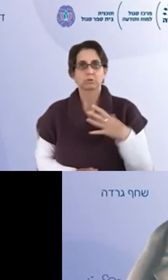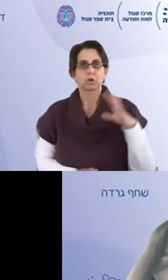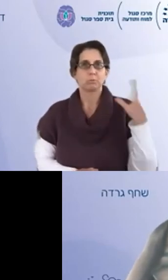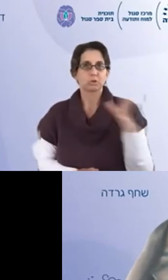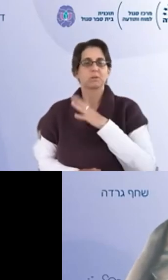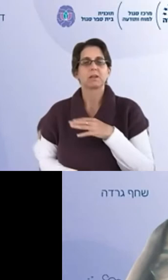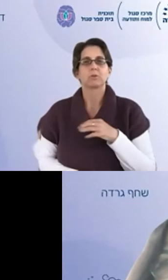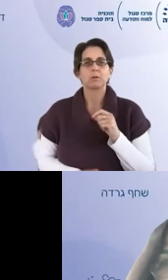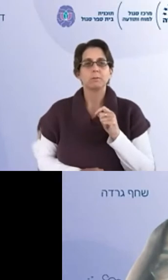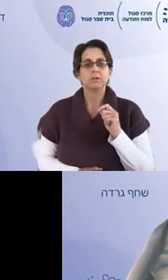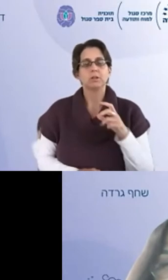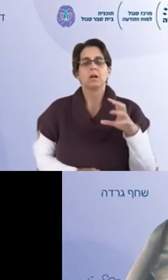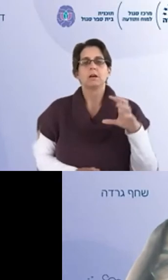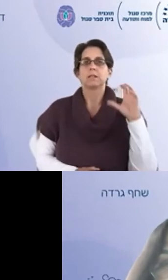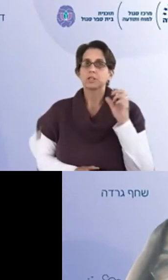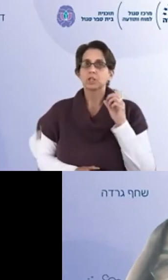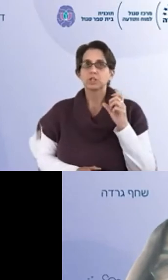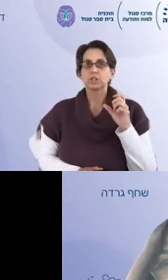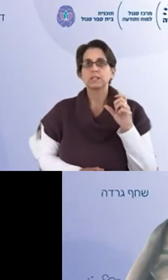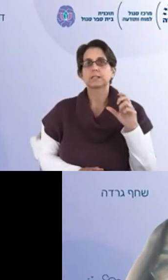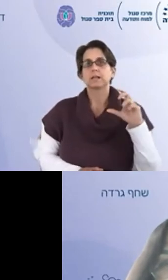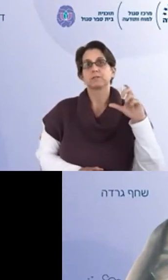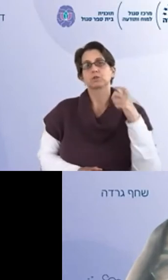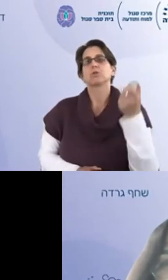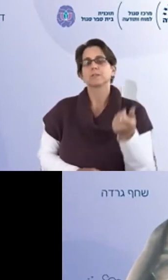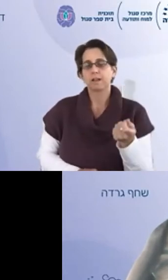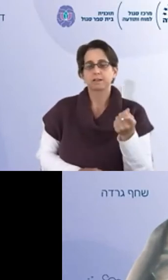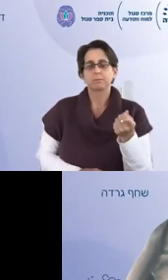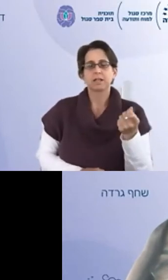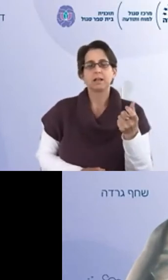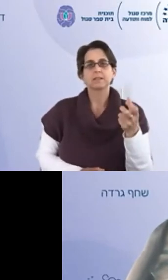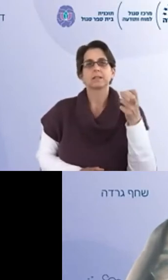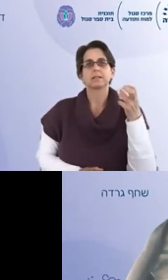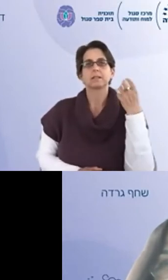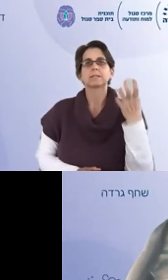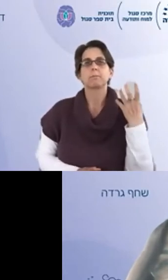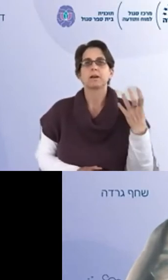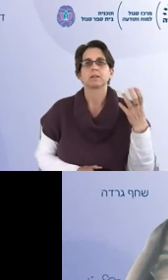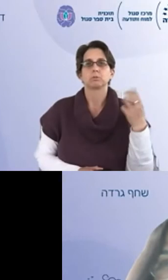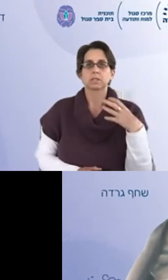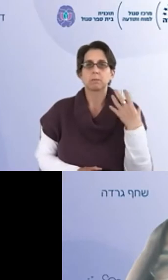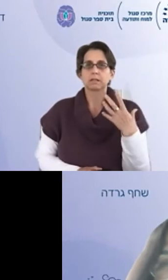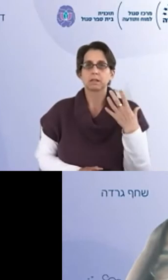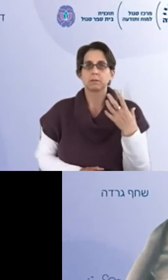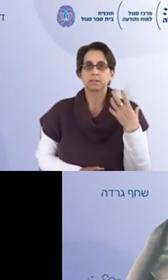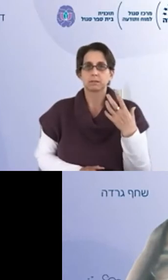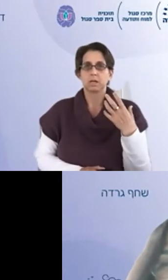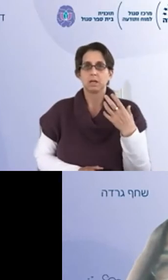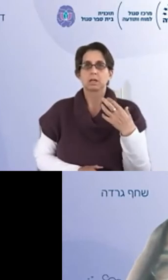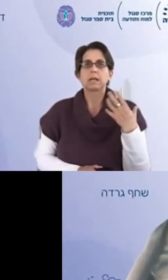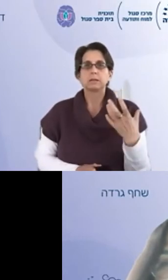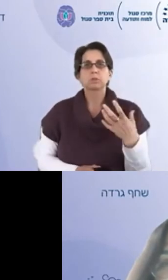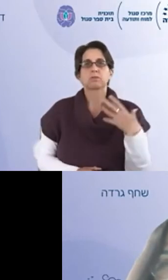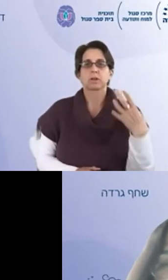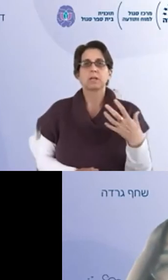משהו שאנחנו מאוד טובים ולברוח ממנו והדבר השלישי שהזכר וזה שהוא חוזר לך כמנהלת זה הנושא הפרקטי זאת אומרת קיבלתי גם בעצם